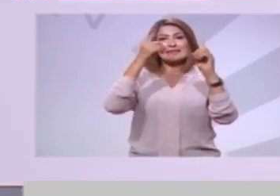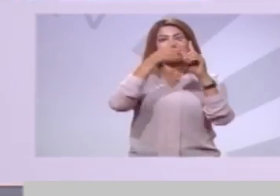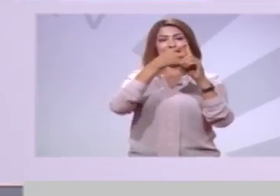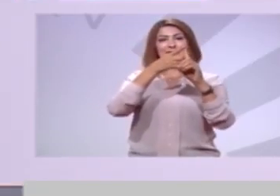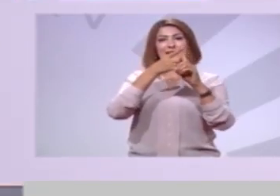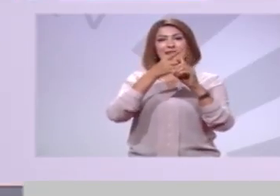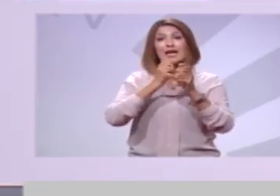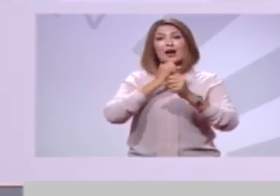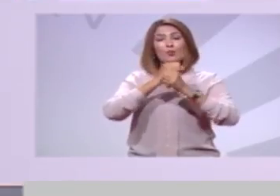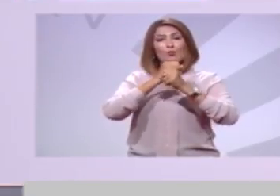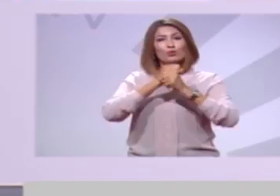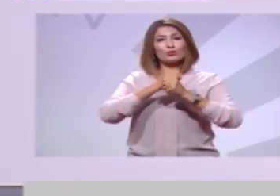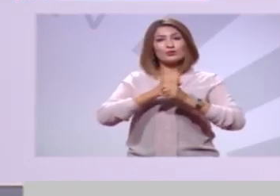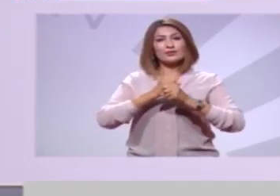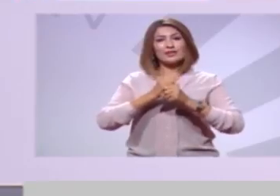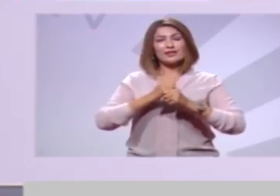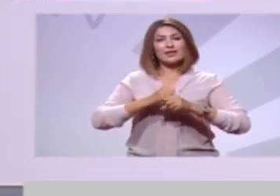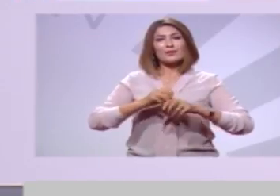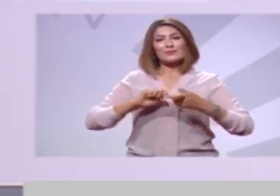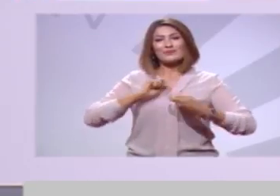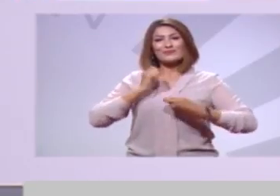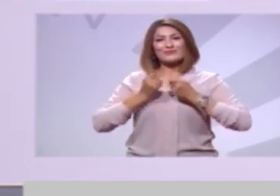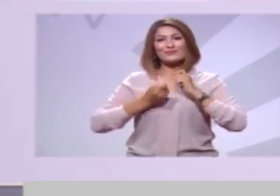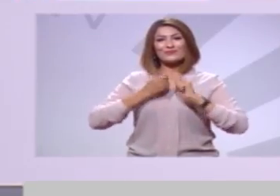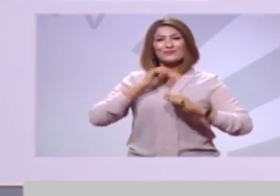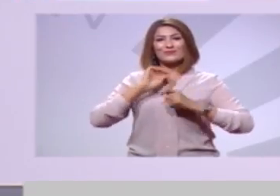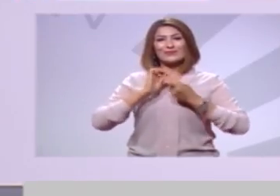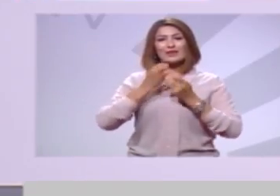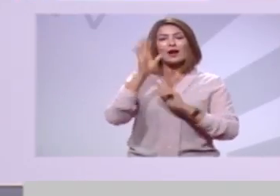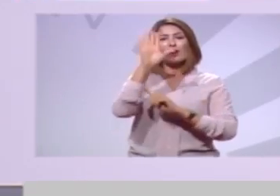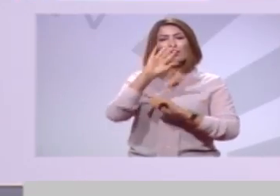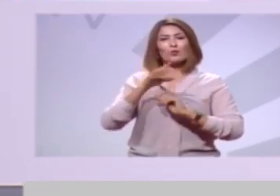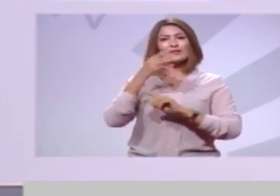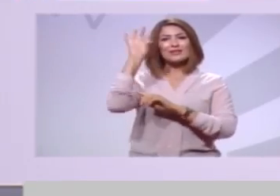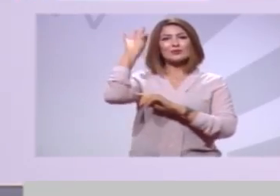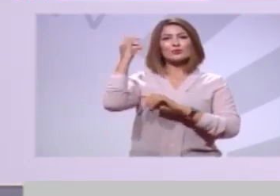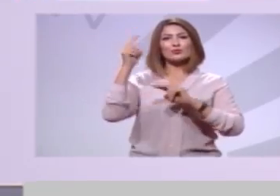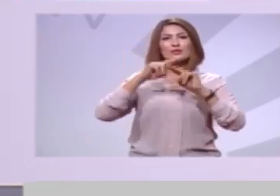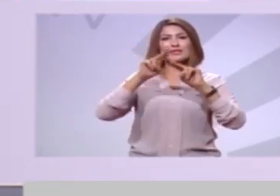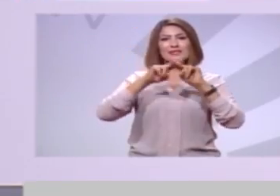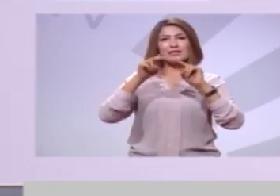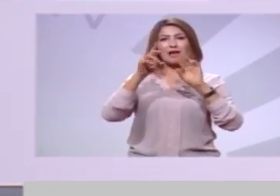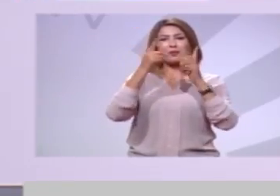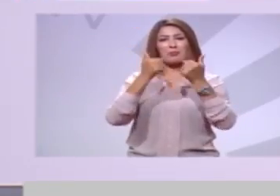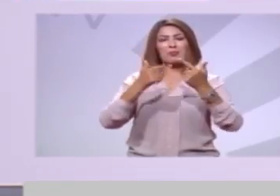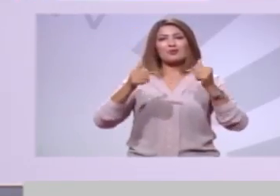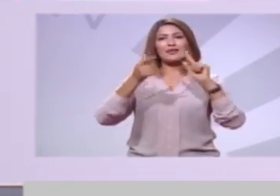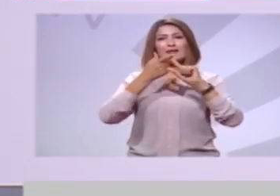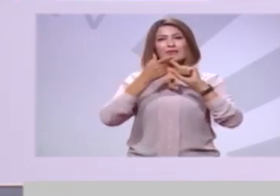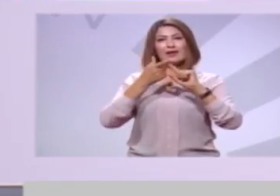حبا في المناصب والكراسي وأنما غيرتنا على هذا الوطن لإصلاح من خرم